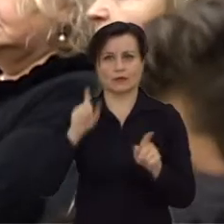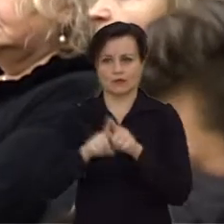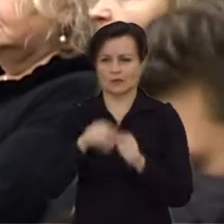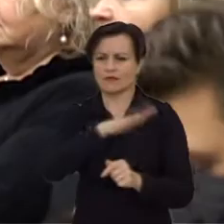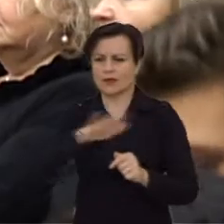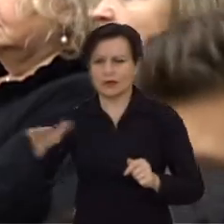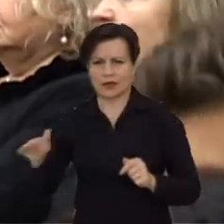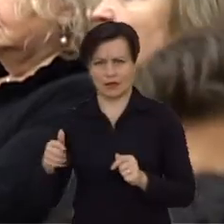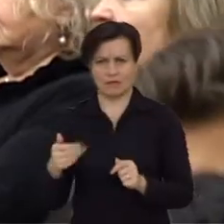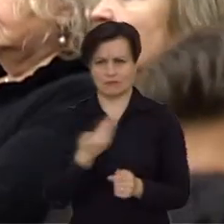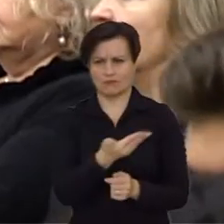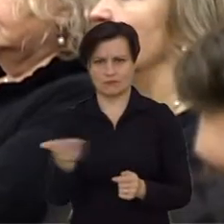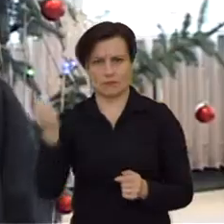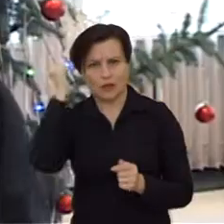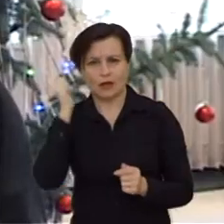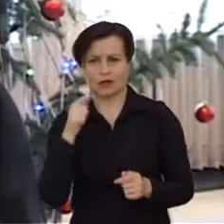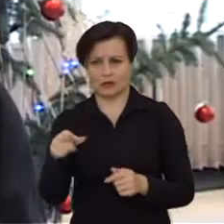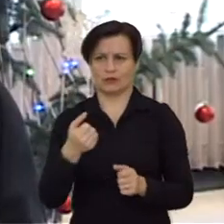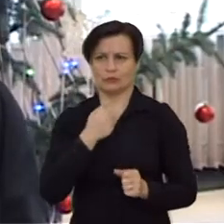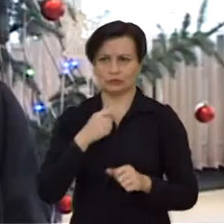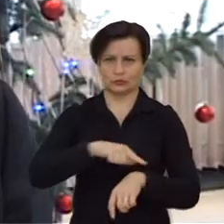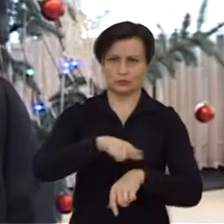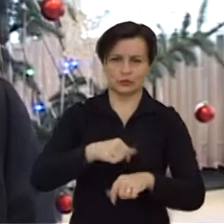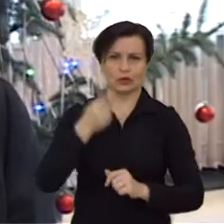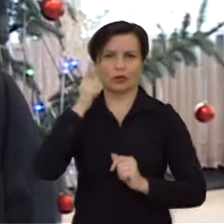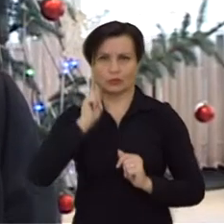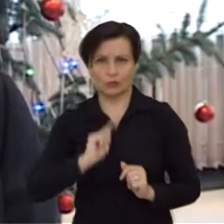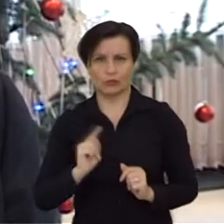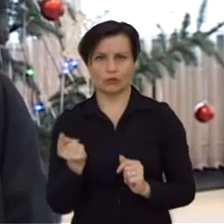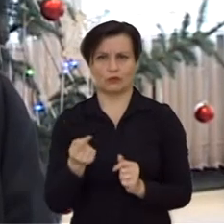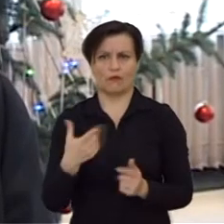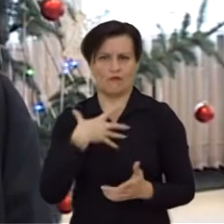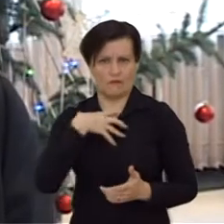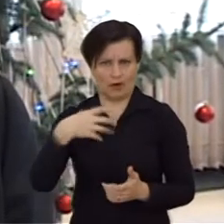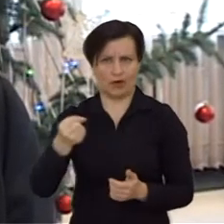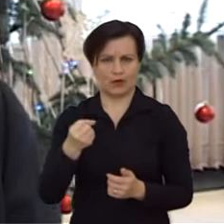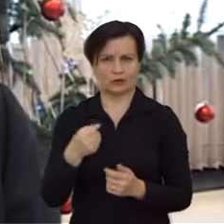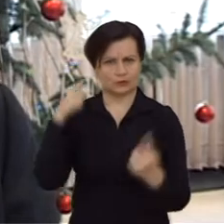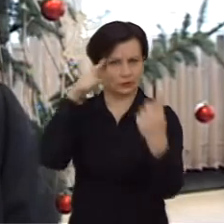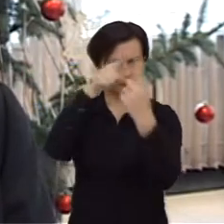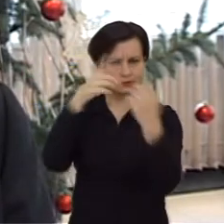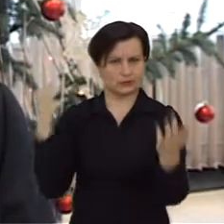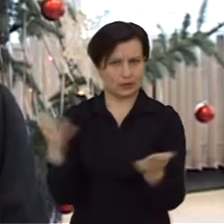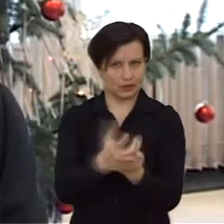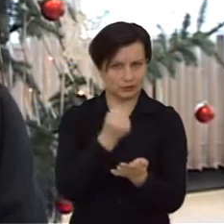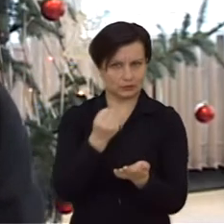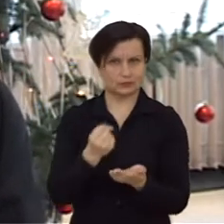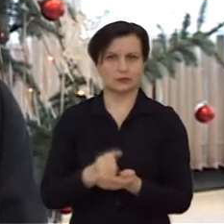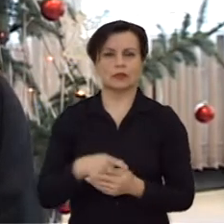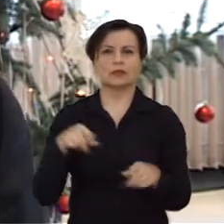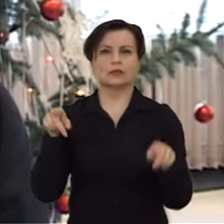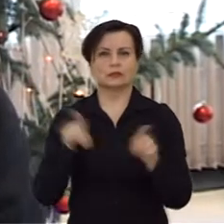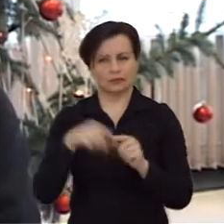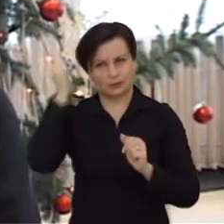ačiū patie moksleijom, kad jie turi to laiko, norų, to valios, turbūt, siektų tikslus įvrieštų.